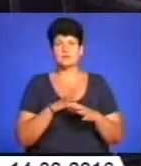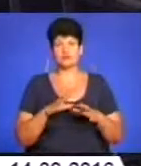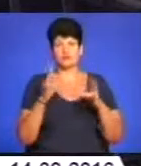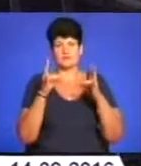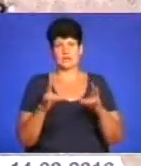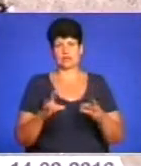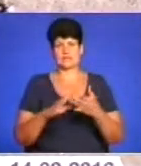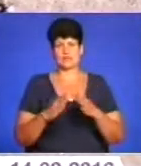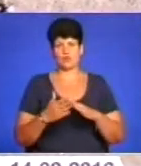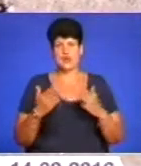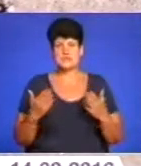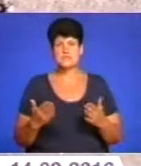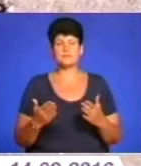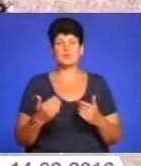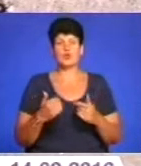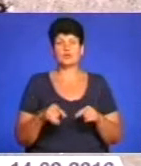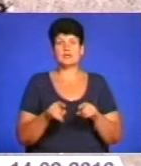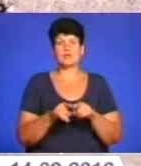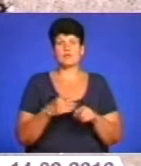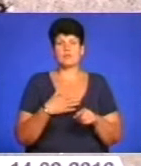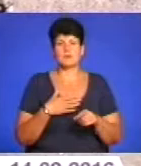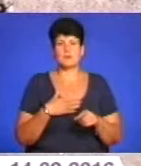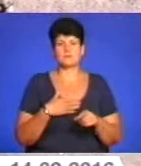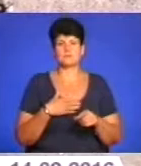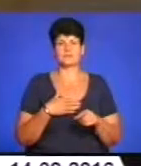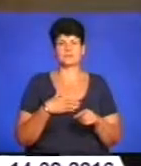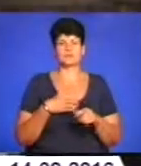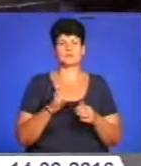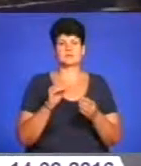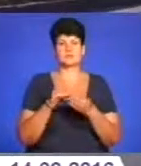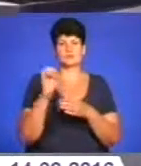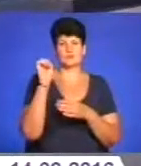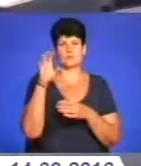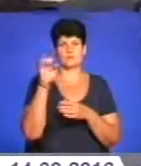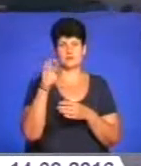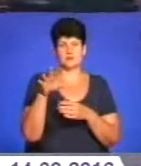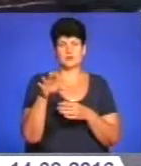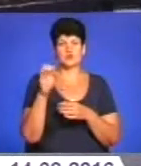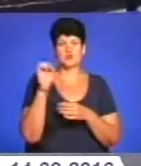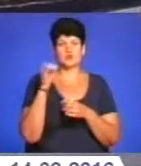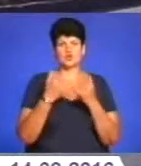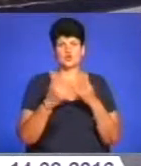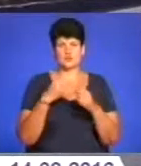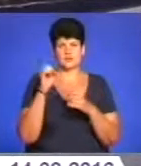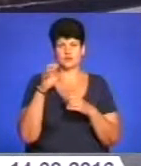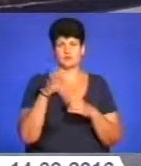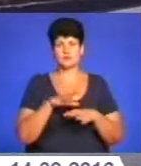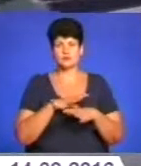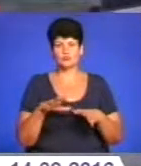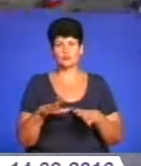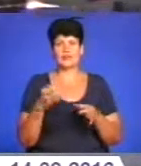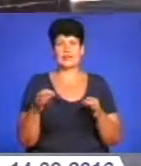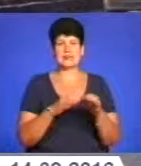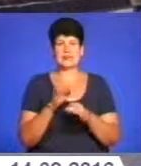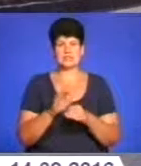аварійних ситуацій. Одночасно ми переводимо тут світофорний об'єкт в жовтий мріцаючий режим, для того, щоб не було зайвих гальмувань,